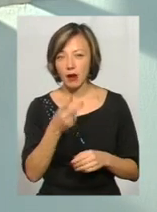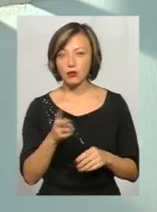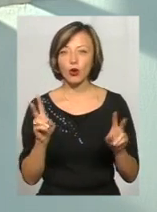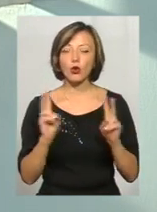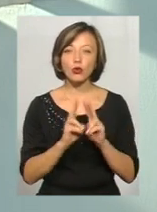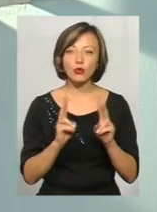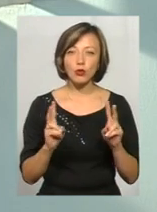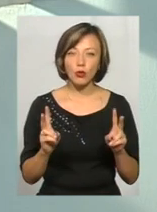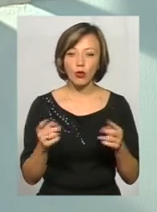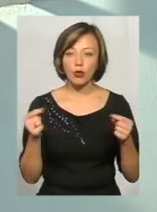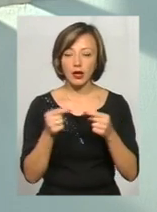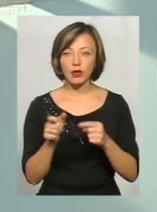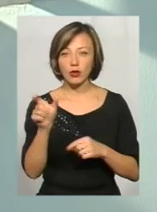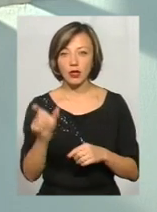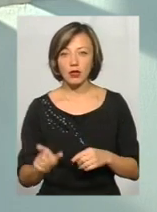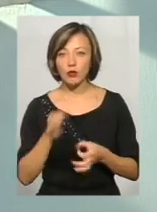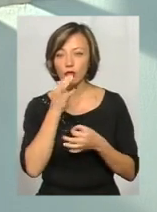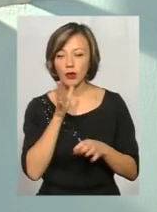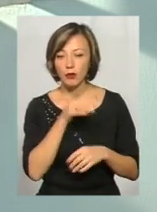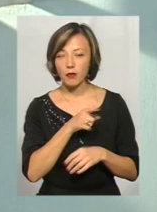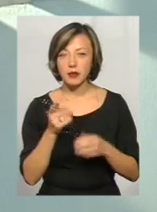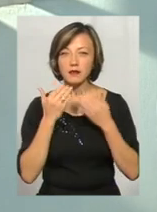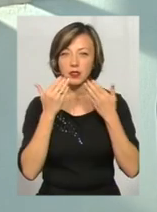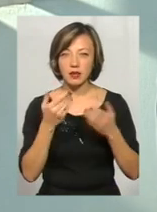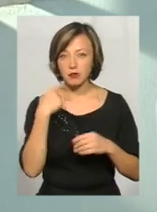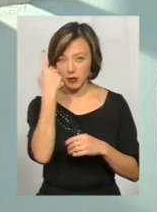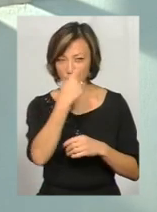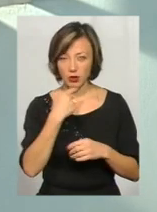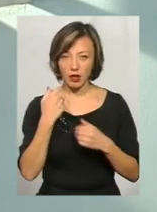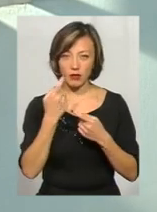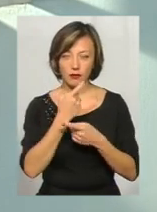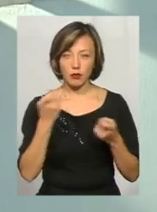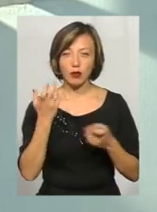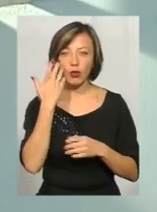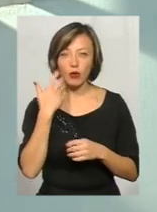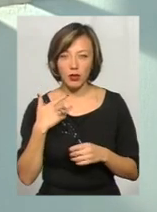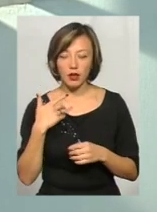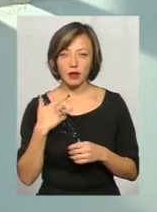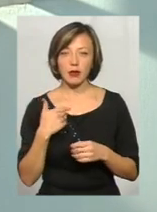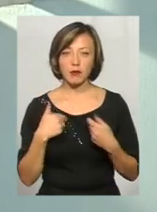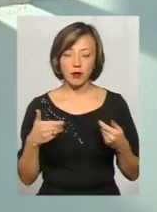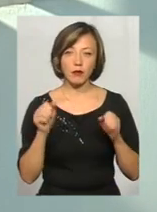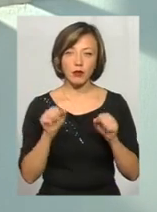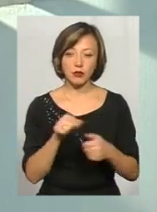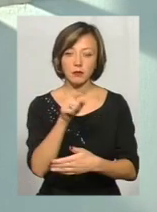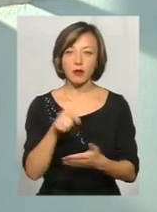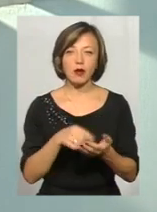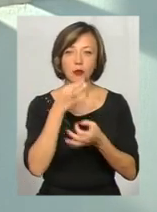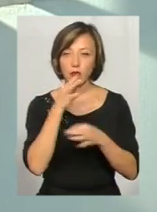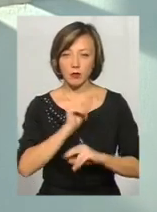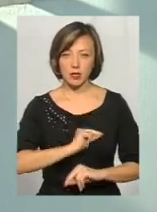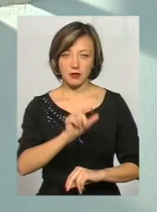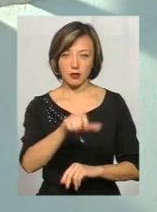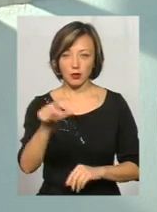до конкретного клієнта в будь-який момент часто звертається за персональну інформацію. Коли? І ми можемо задати питання будь-якому